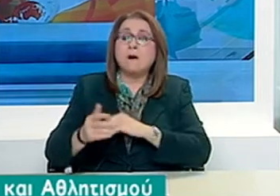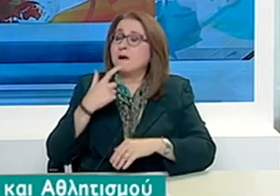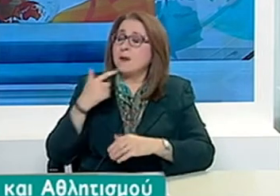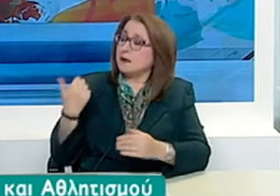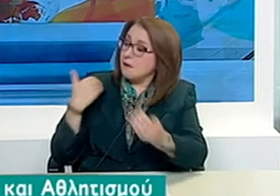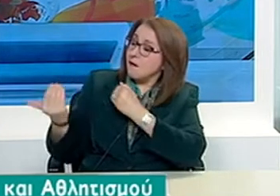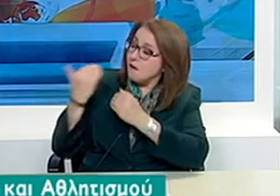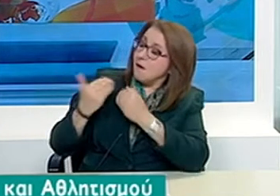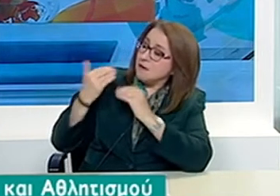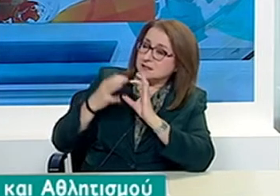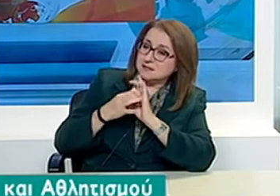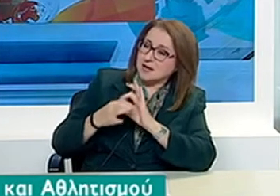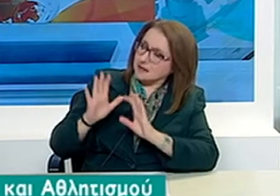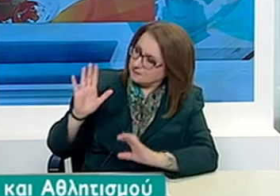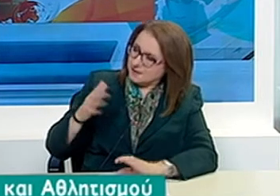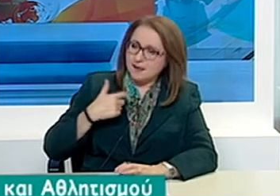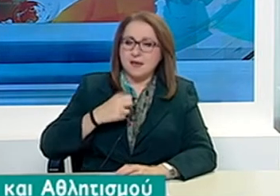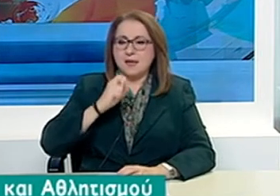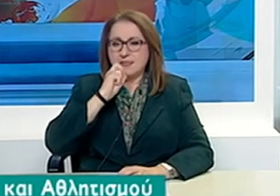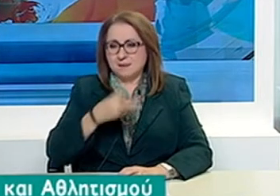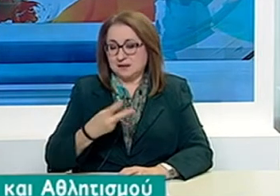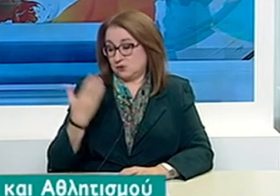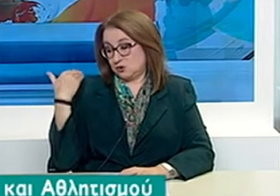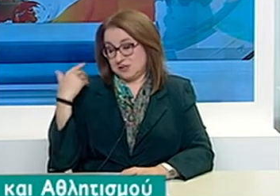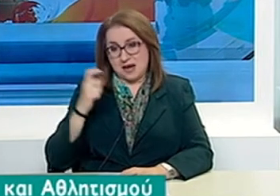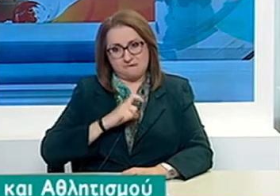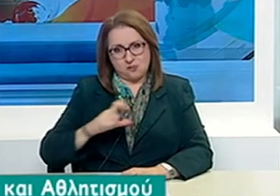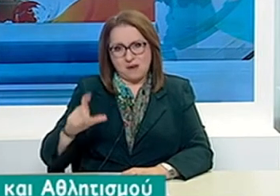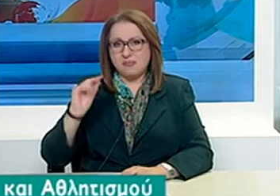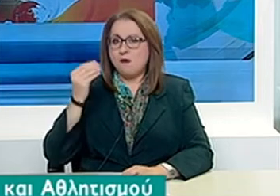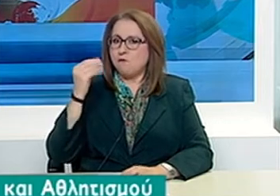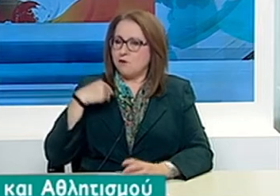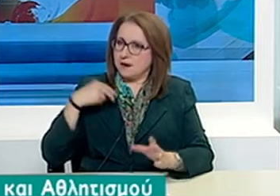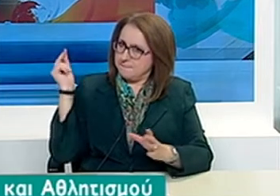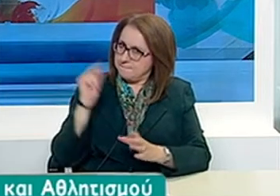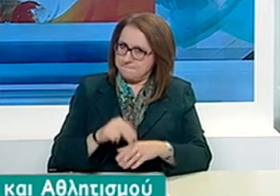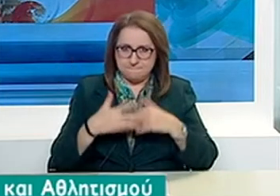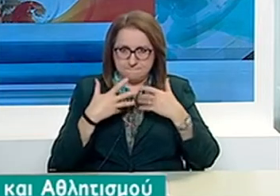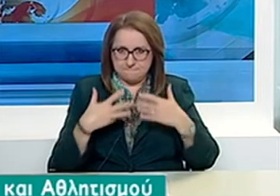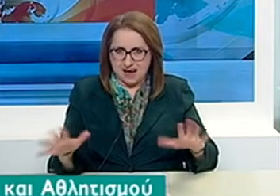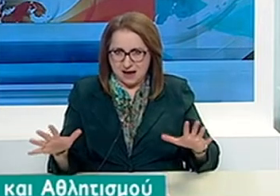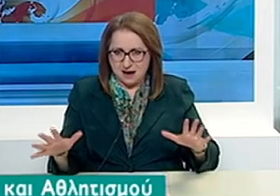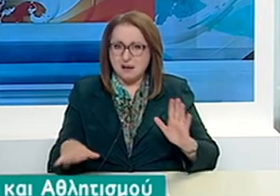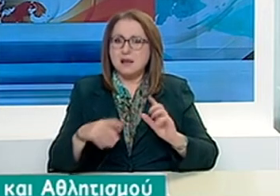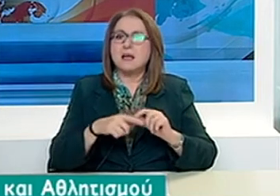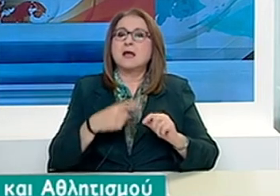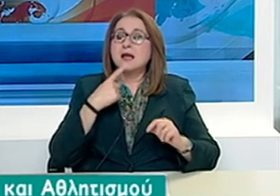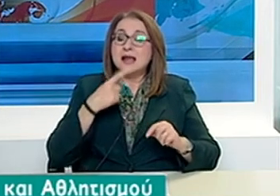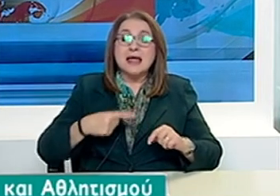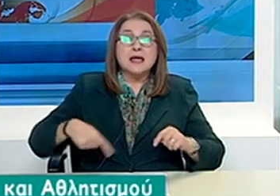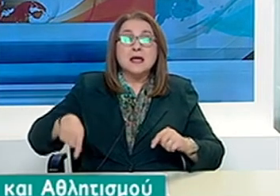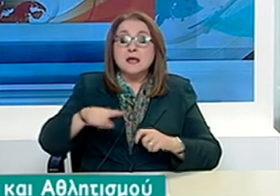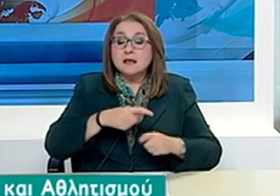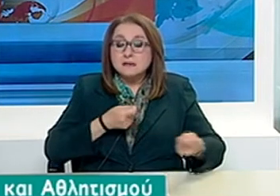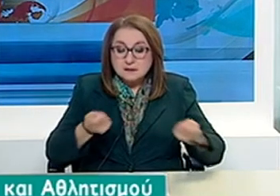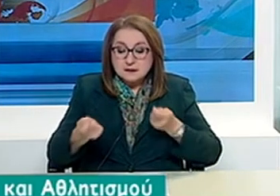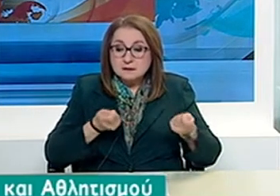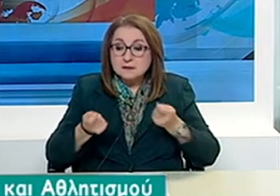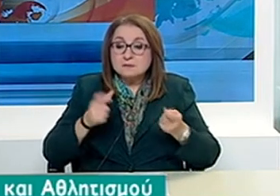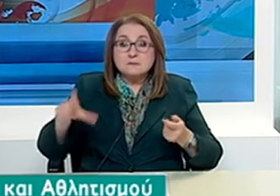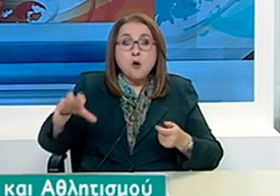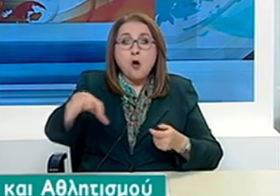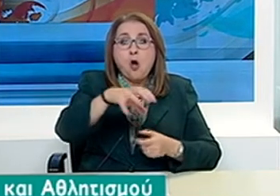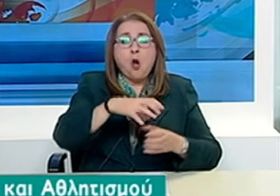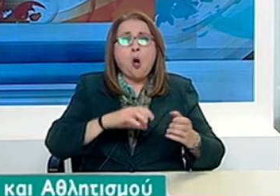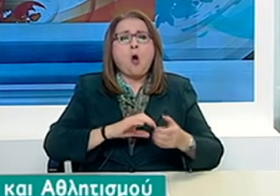Ψηφίσαμε διάταξη, την προηγούμενη ομάδα στη Βολή, που δίνει τη δυνατότητα στις διοργανώτερες αρχές να αποφασίσουν αν θα διακόψουν τα